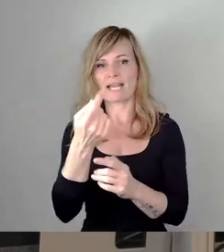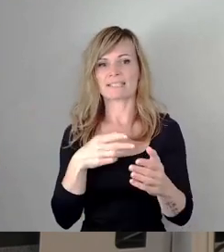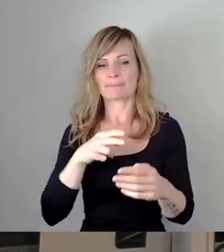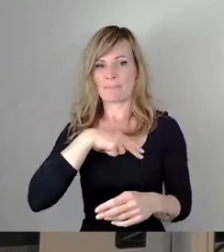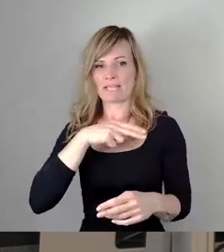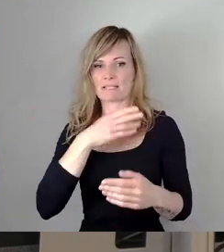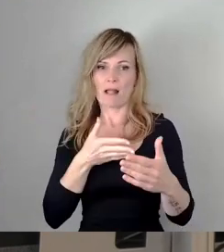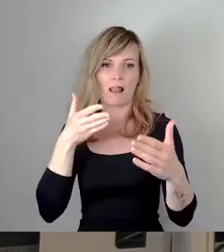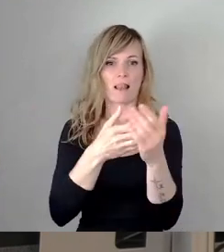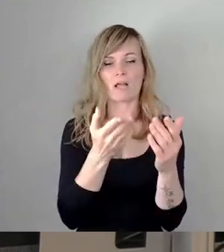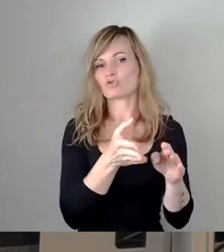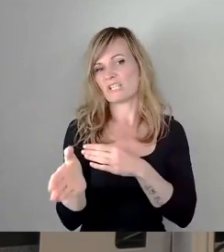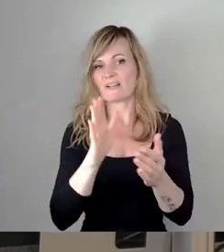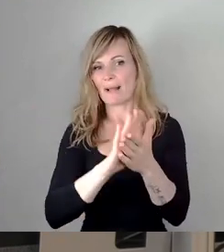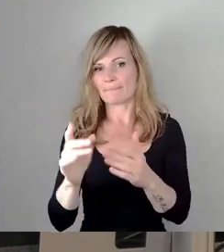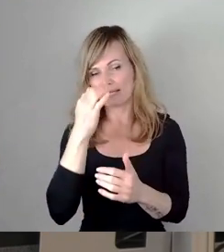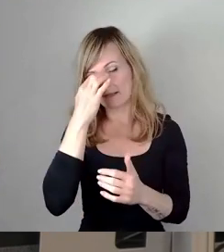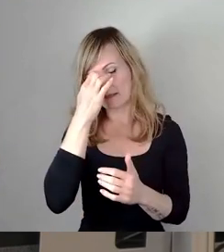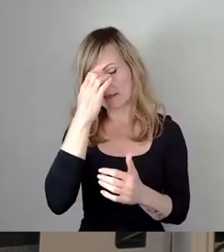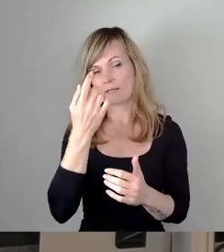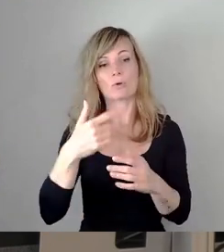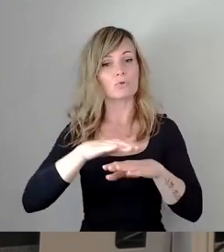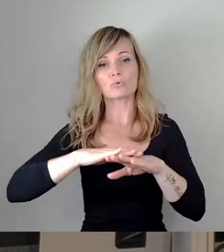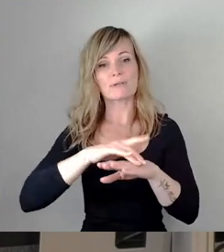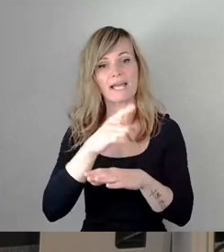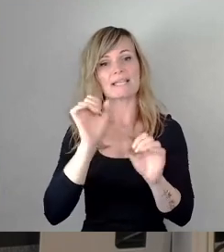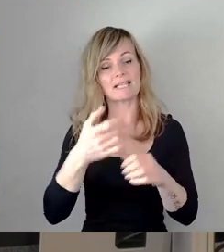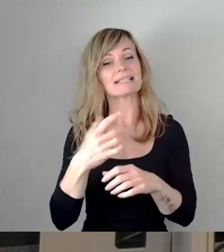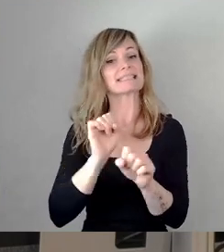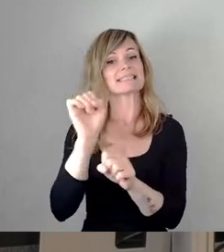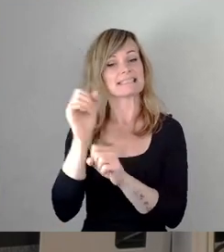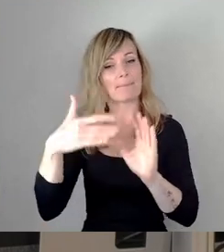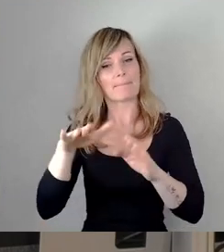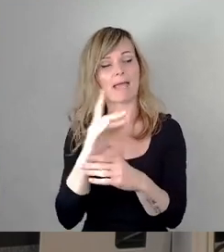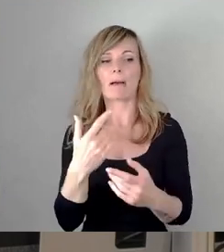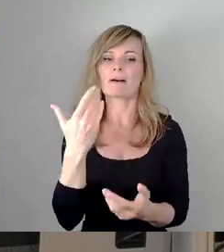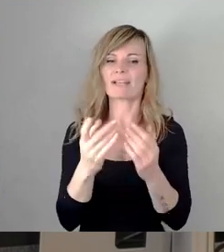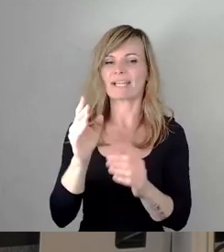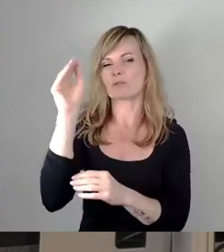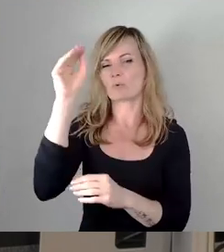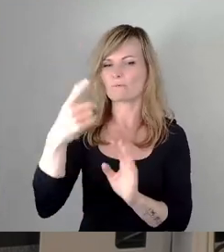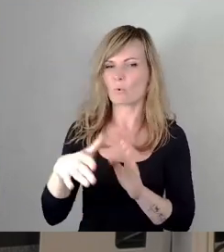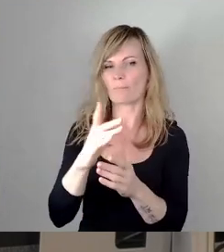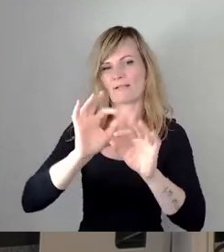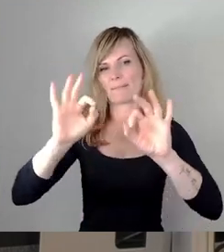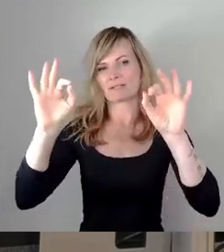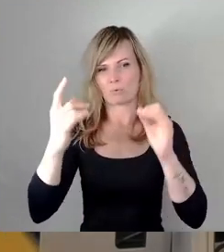es tut mir sehr leid, da hätte man tatsächlich mehr tun können, aber da kann es ja vielleicht in Zukunft nochmal eine Verbesserung geben.